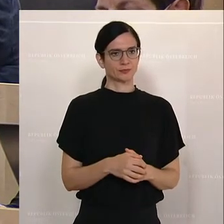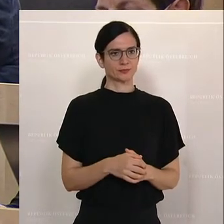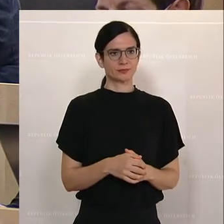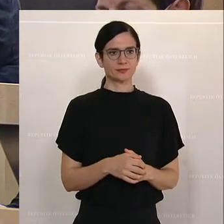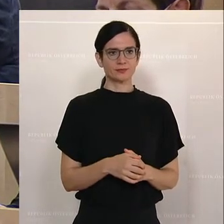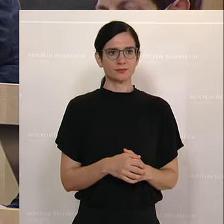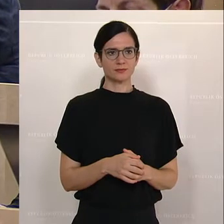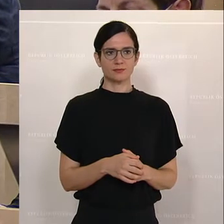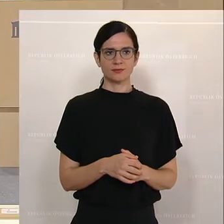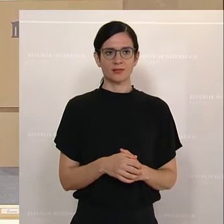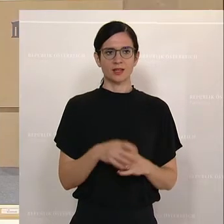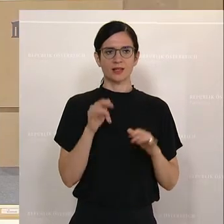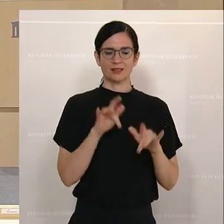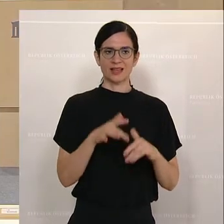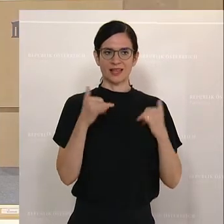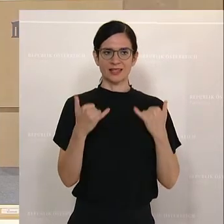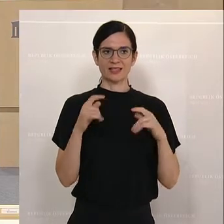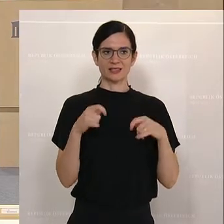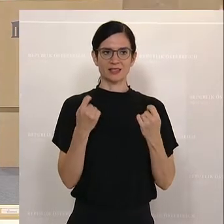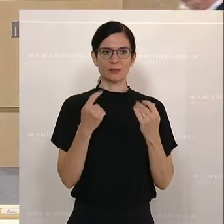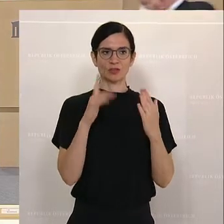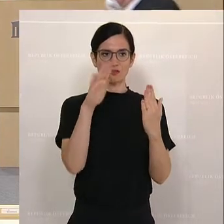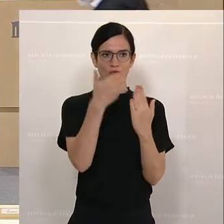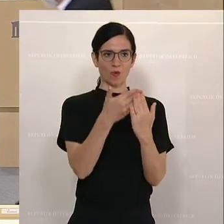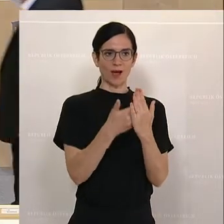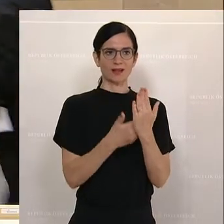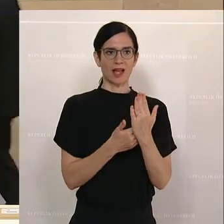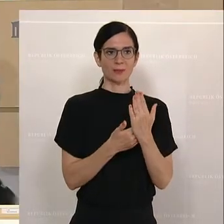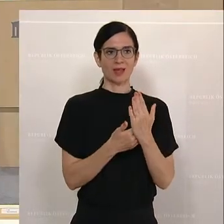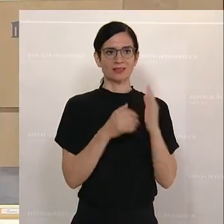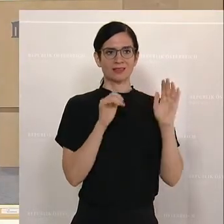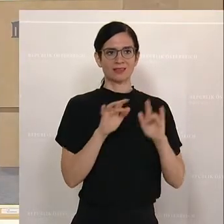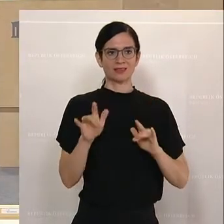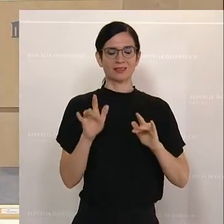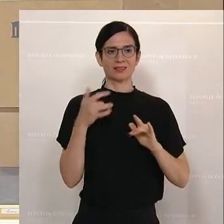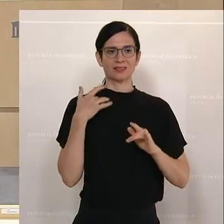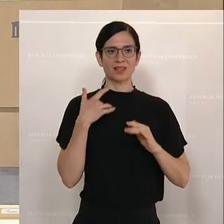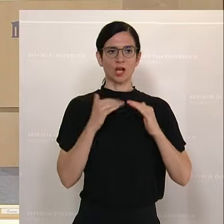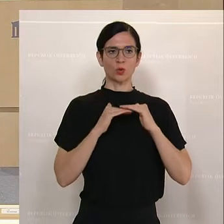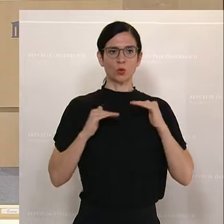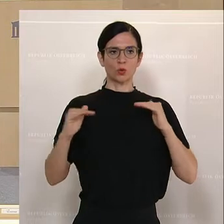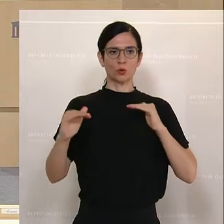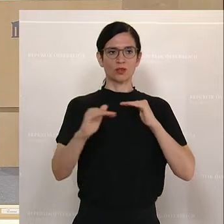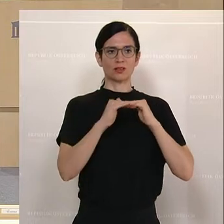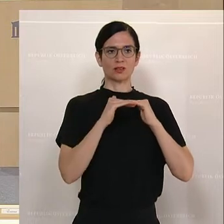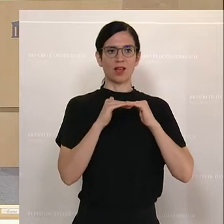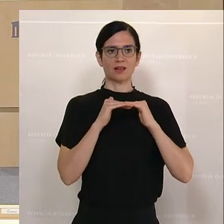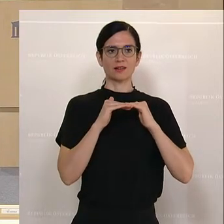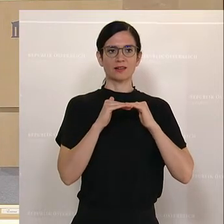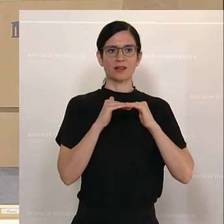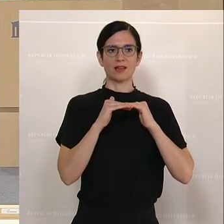vorliegendes Korsett haben, das wir, glaube ich, sehr gut gefüllt haben auf der Grundlage einer